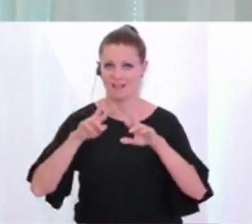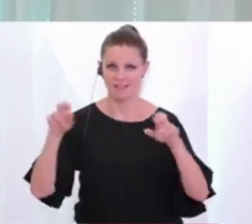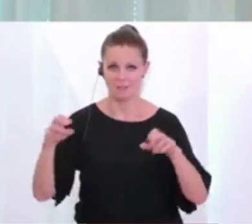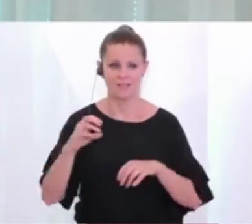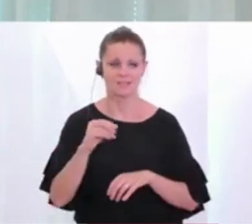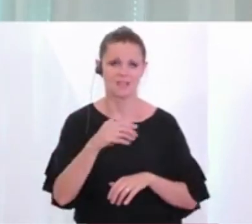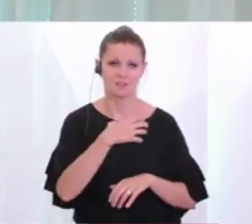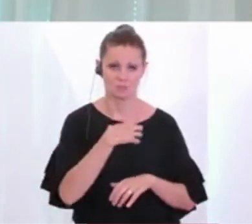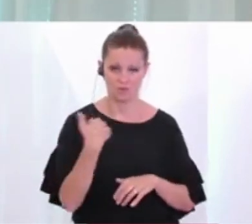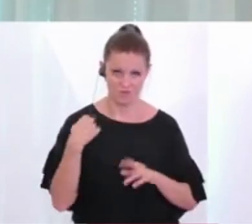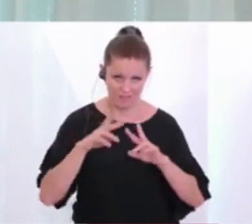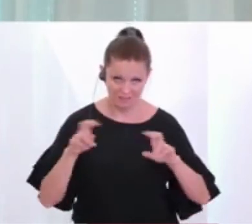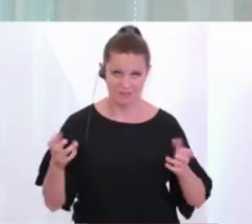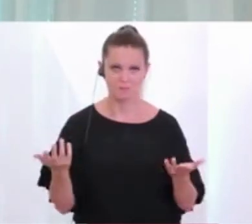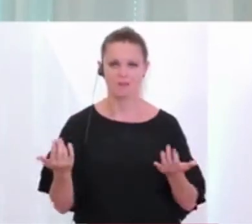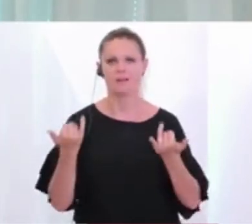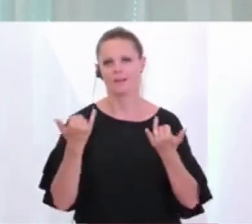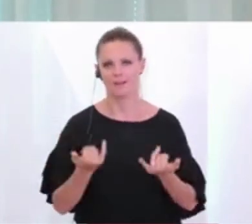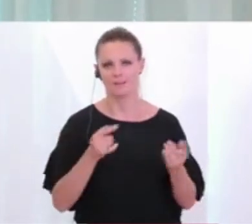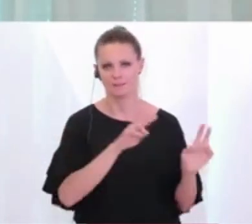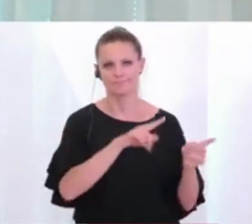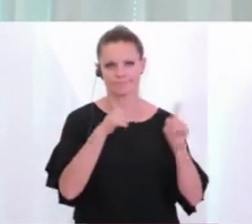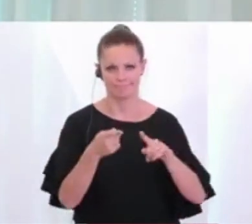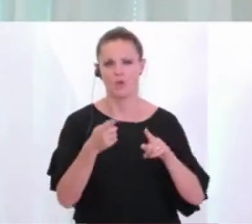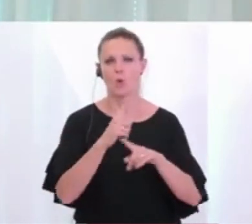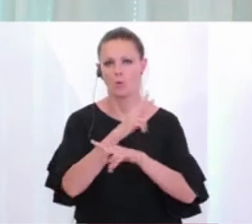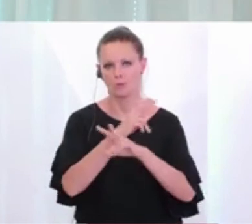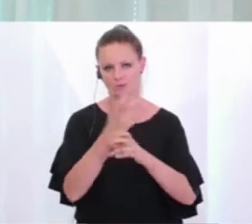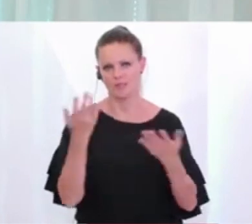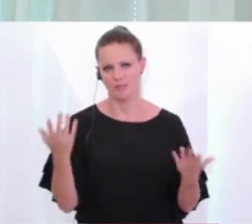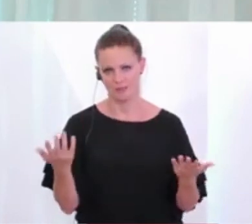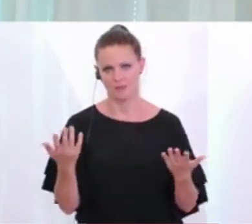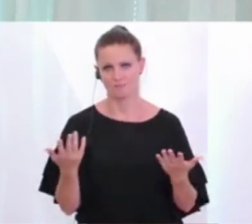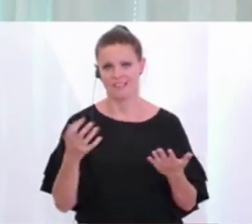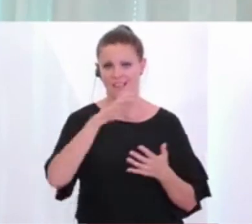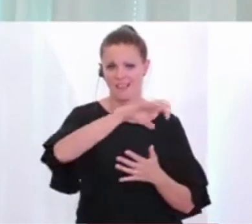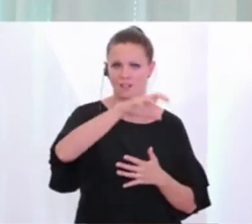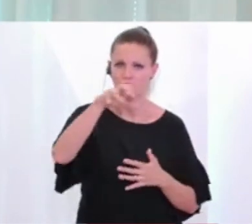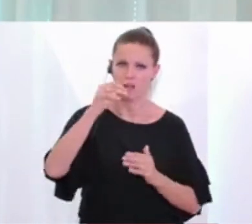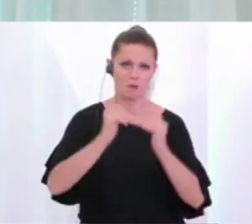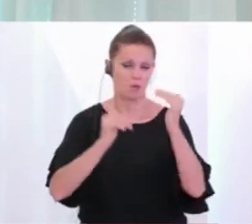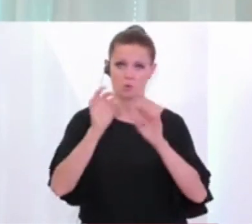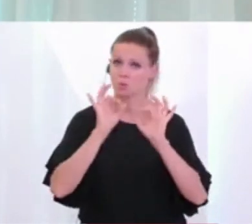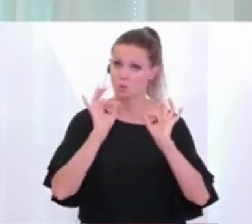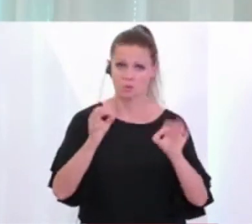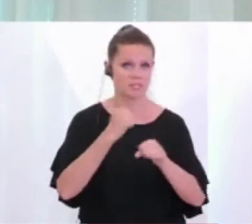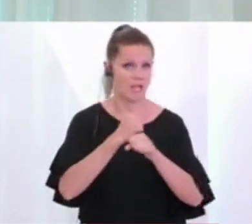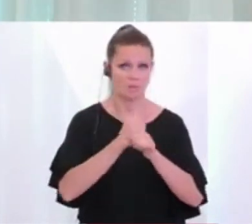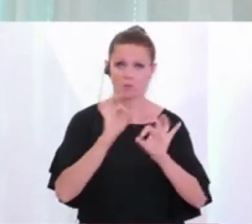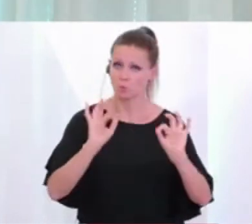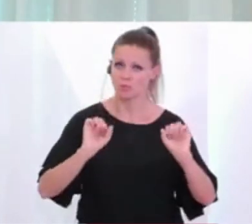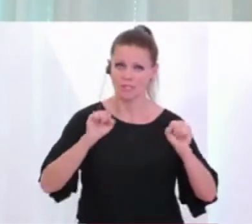Salzburg als Thema gehabt haben, jetzt in Oberösterreich. In all diesen Fällen haben die regionalen Behörden gut gearbeitet, gut reagiert